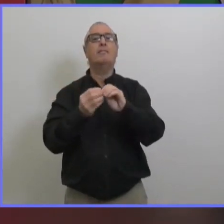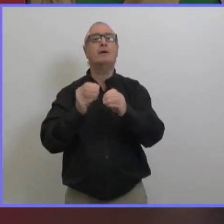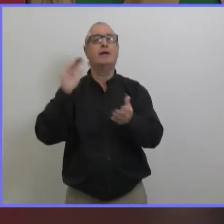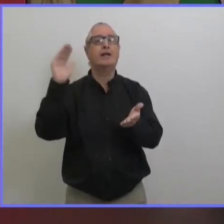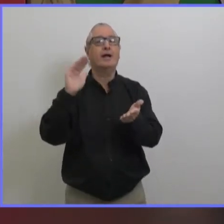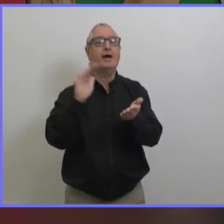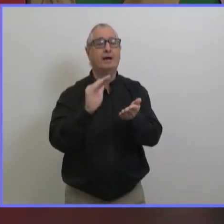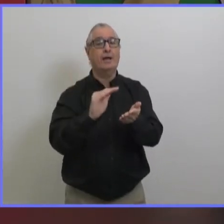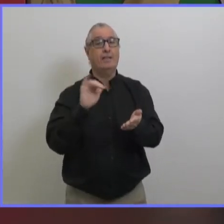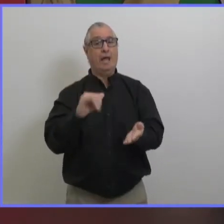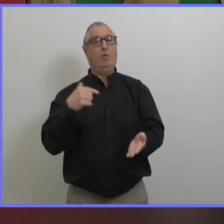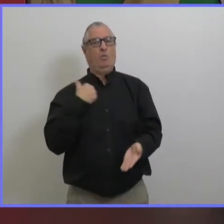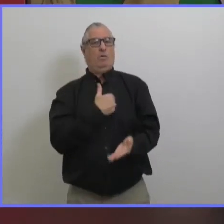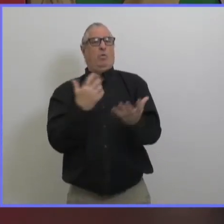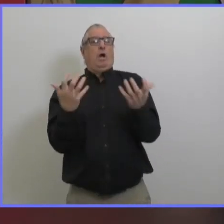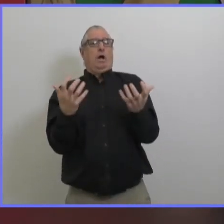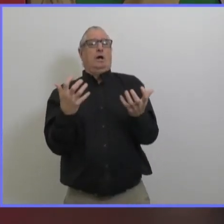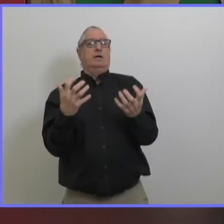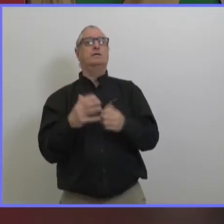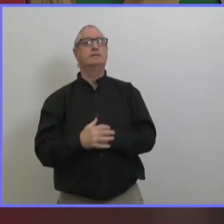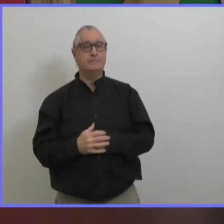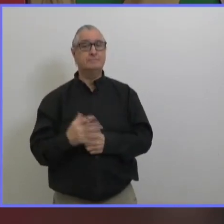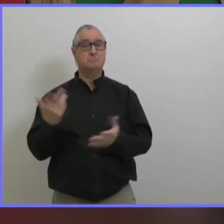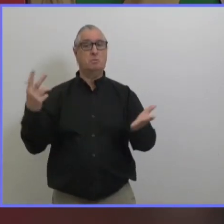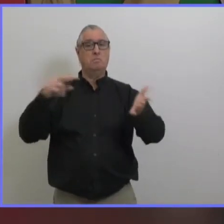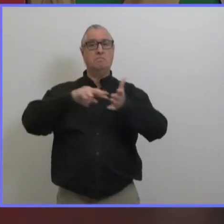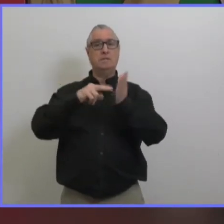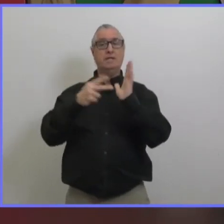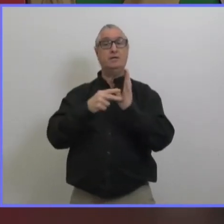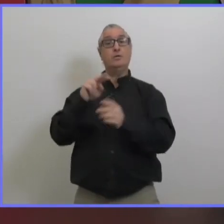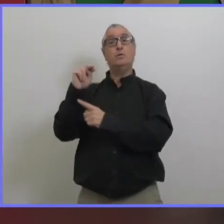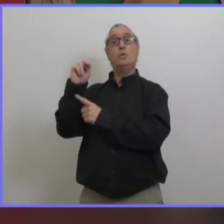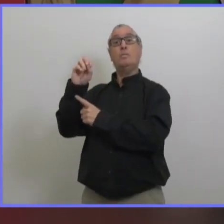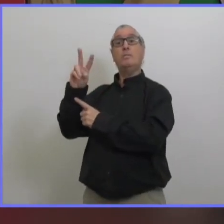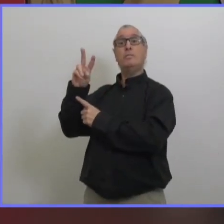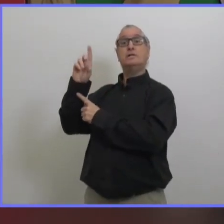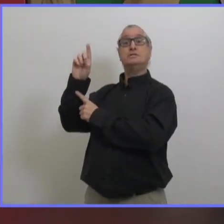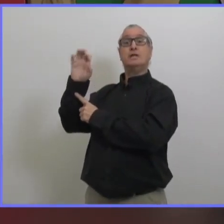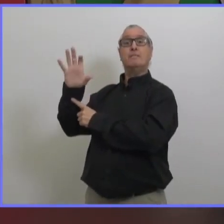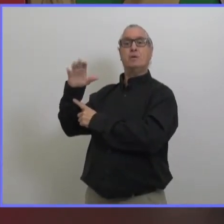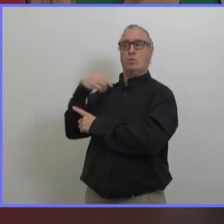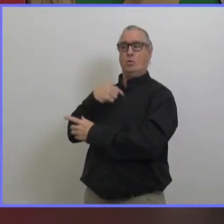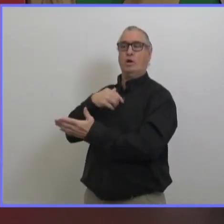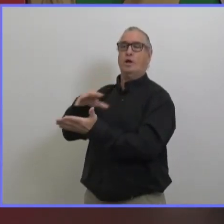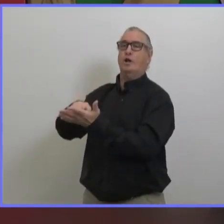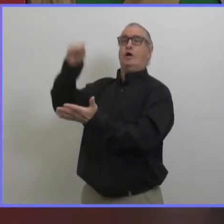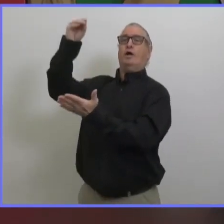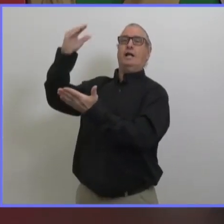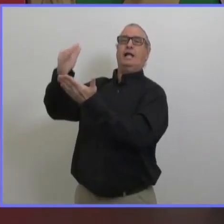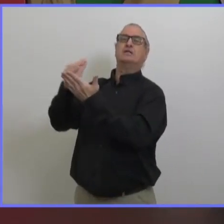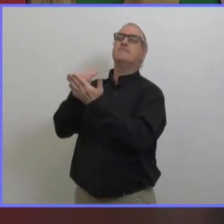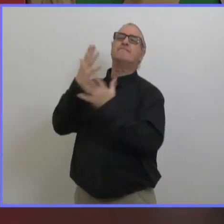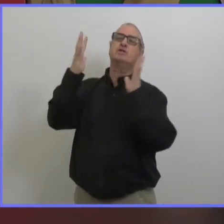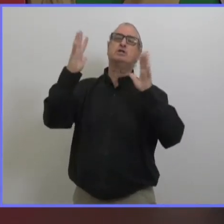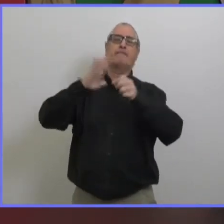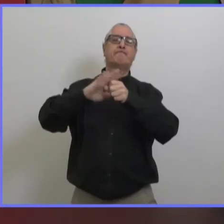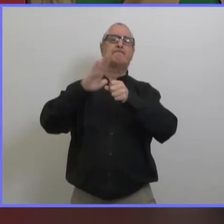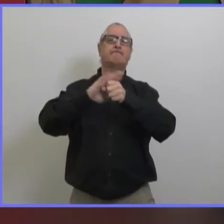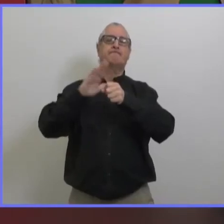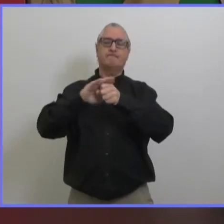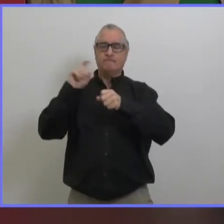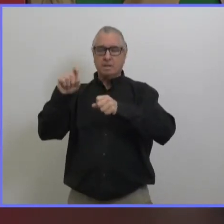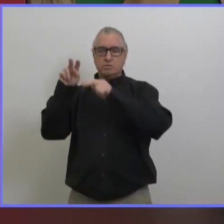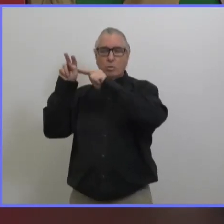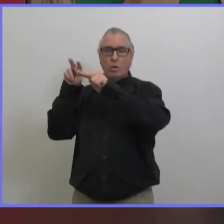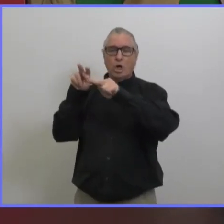revenir à tout ce qu'on faisait avant parce que tout le monde sait quoi faire et que c'est très sécuritaire et bien en novembre et décembre on a bien vu que ça n'était pas